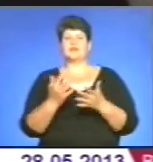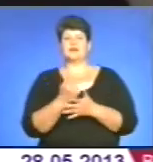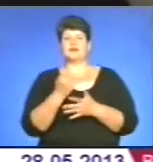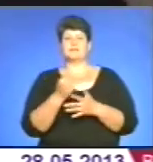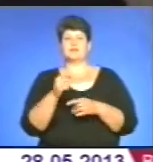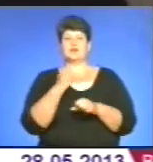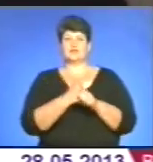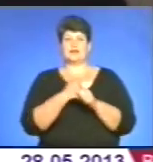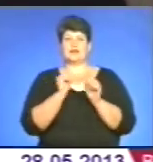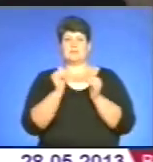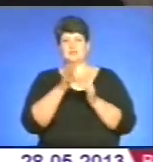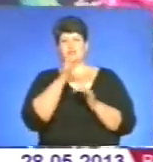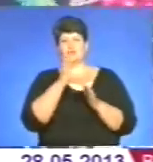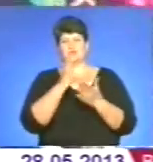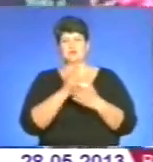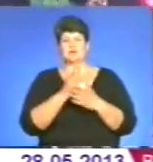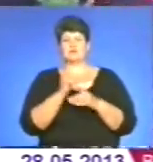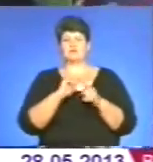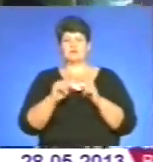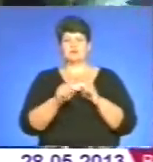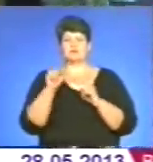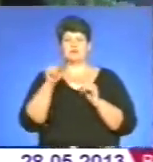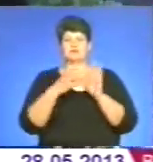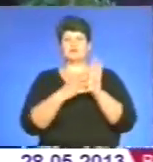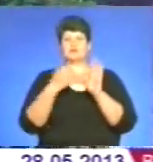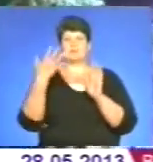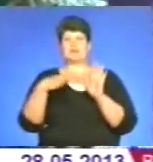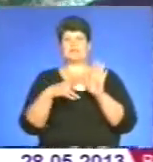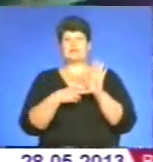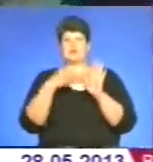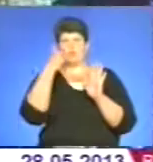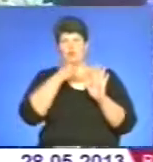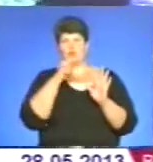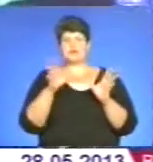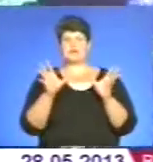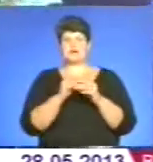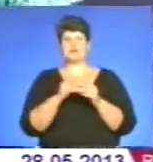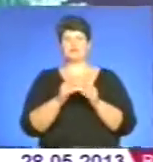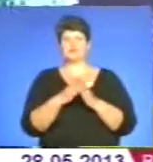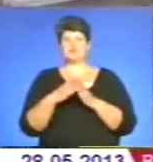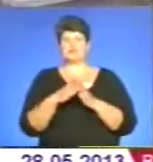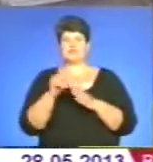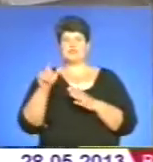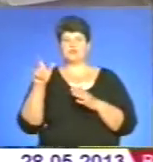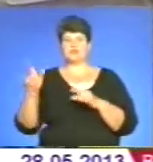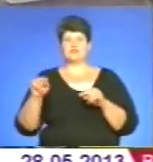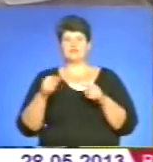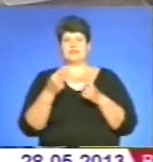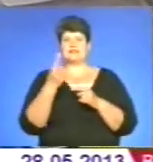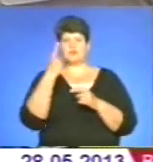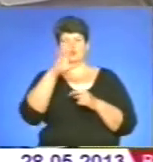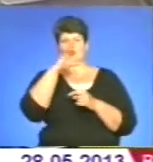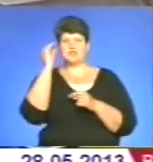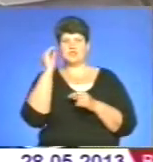працювала і менше часу. От цю чашу у 1957 році разом із сусідкою створили лише за ніч при